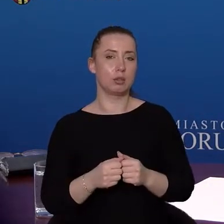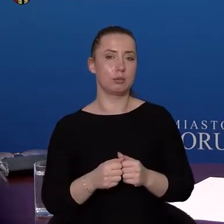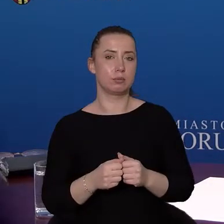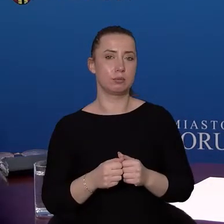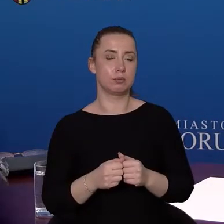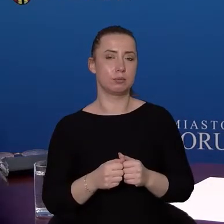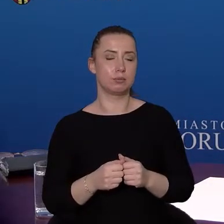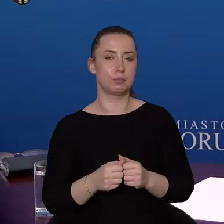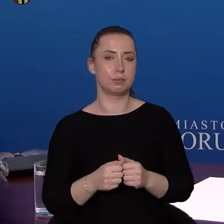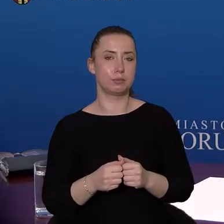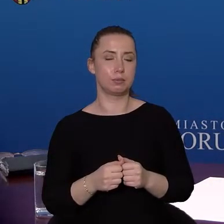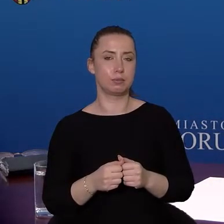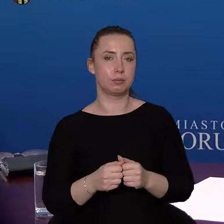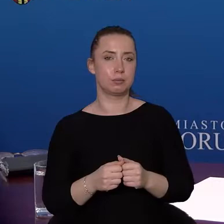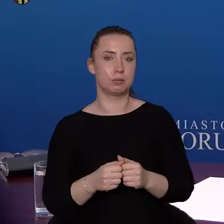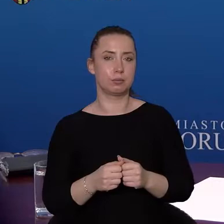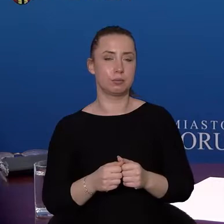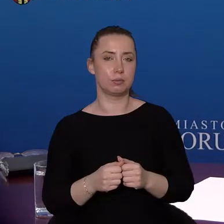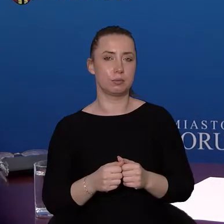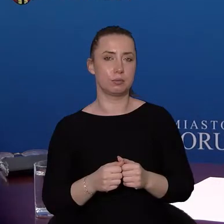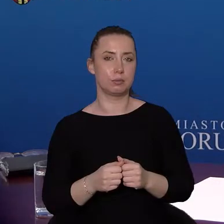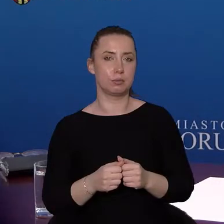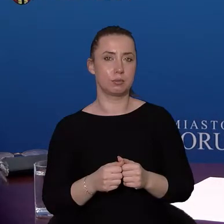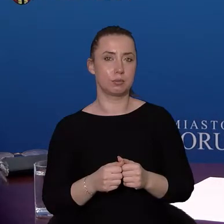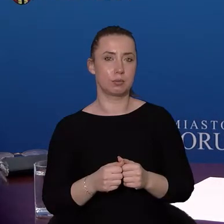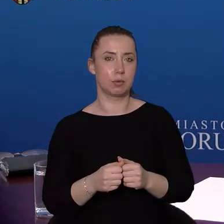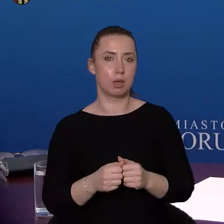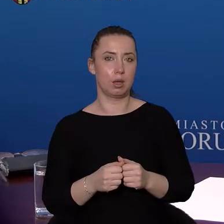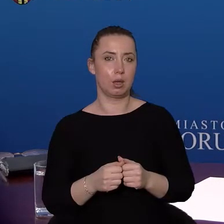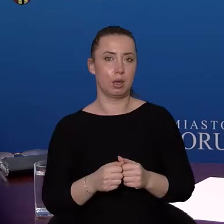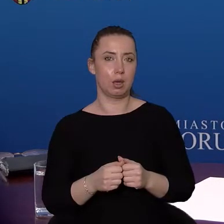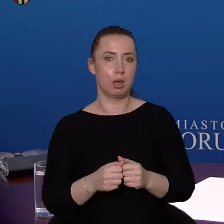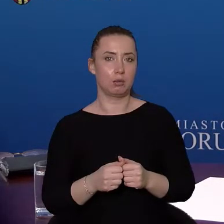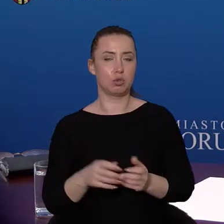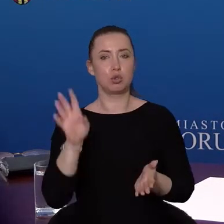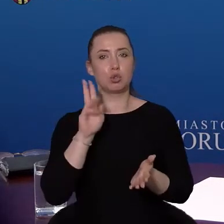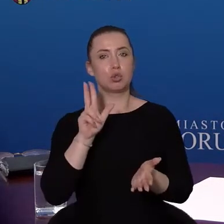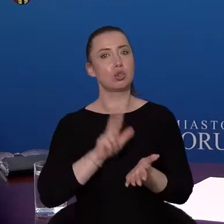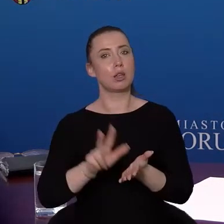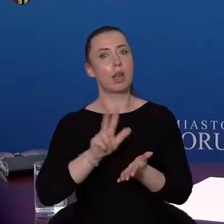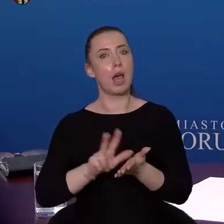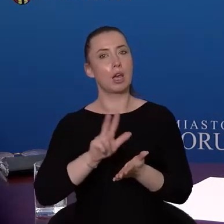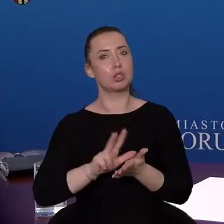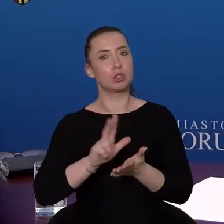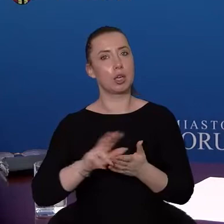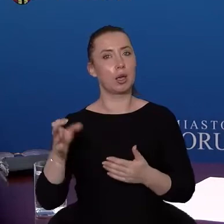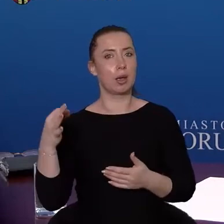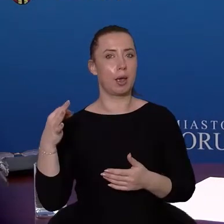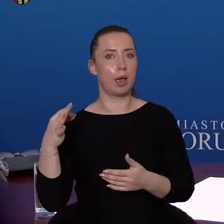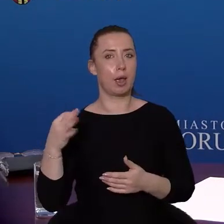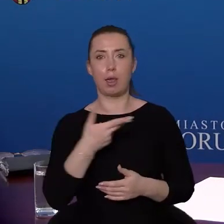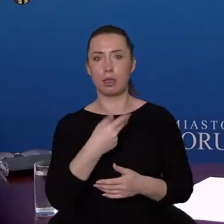także nauczycielek i nauczycieli. W niepublicznych placówkach w 13 przypadkach stwierdzone